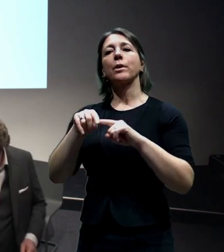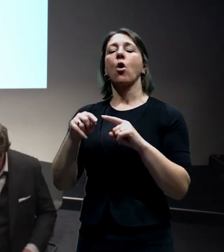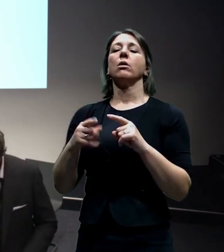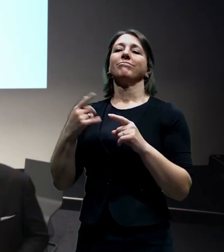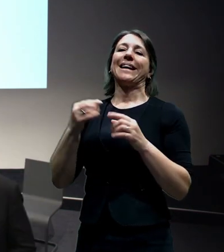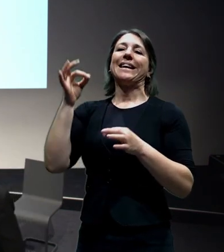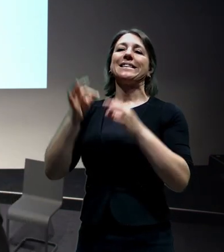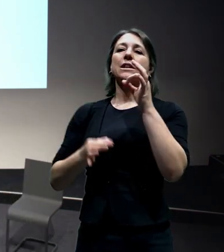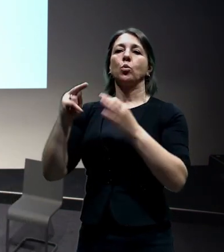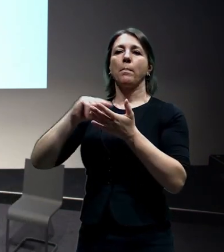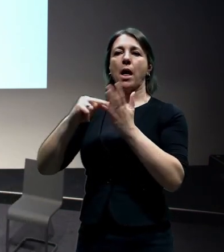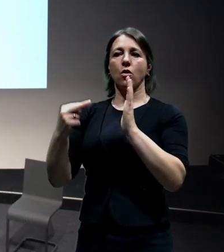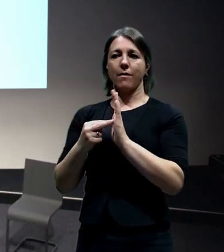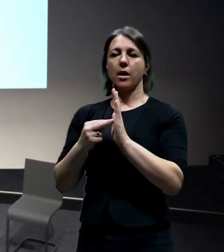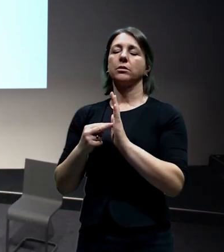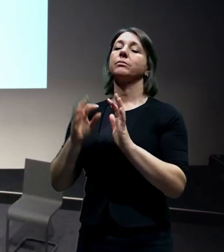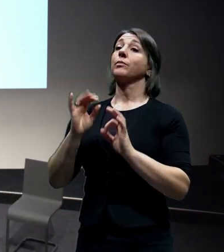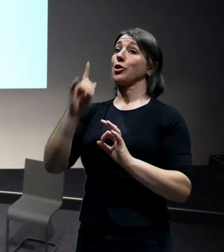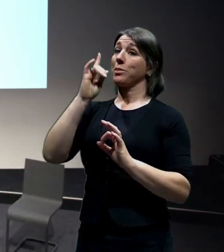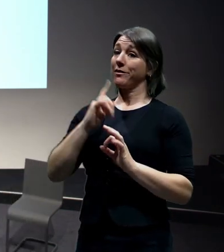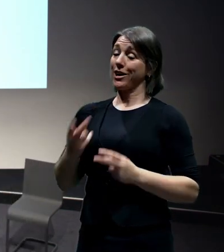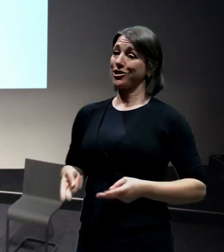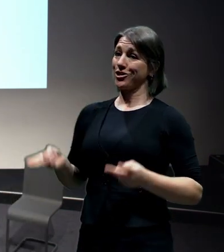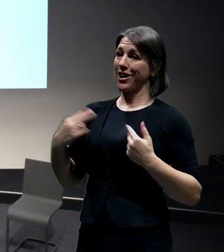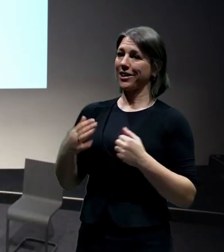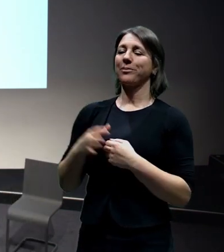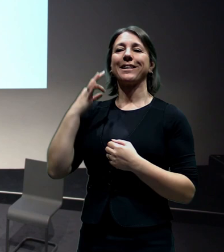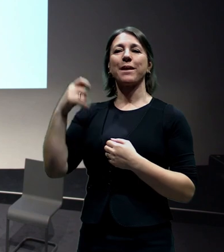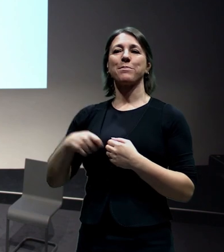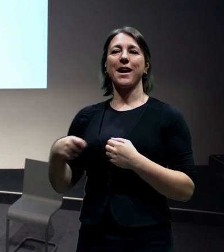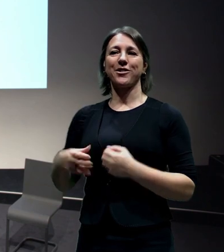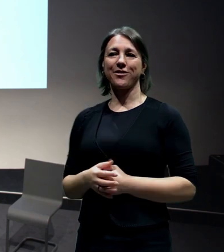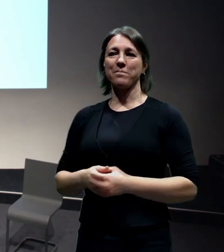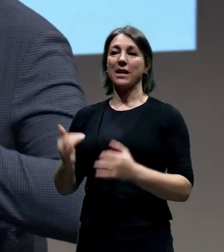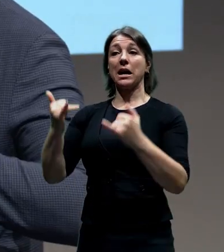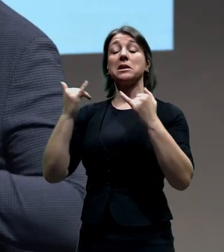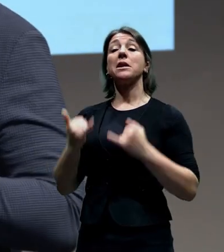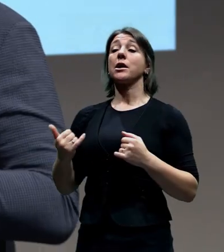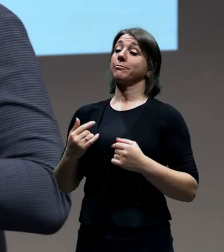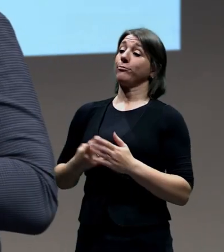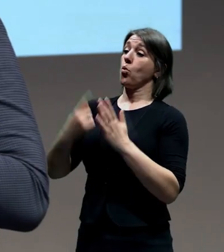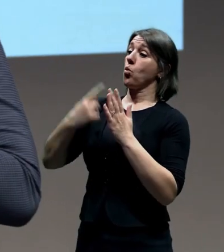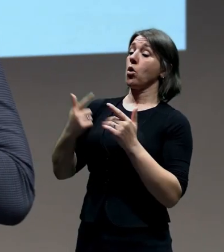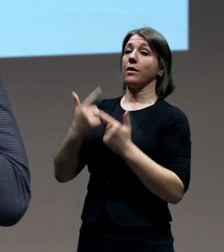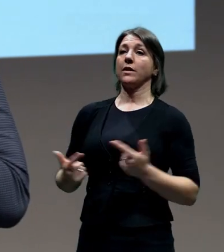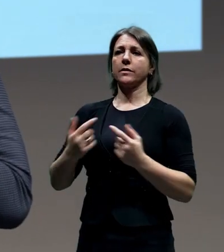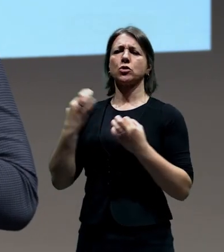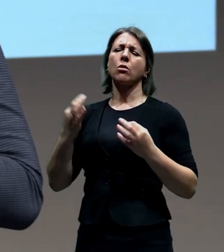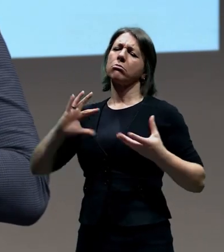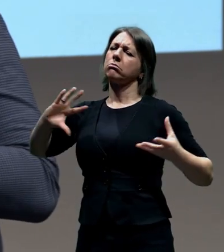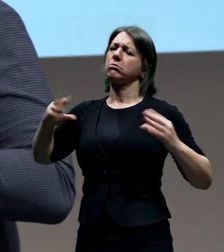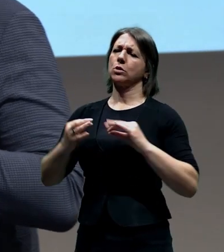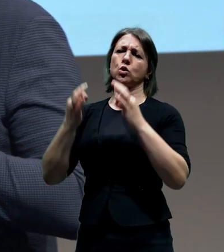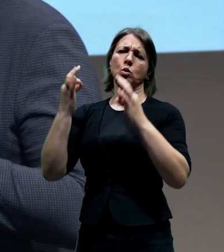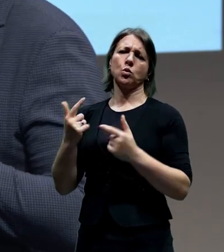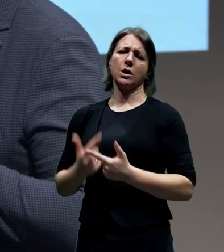prezentaci. Tak dobrý večer, dámy a pánové. Mojí dnešní úlohou je říct pár stručných informací